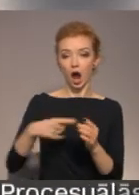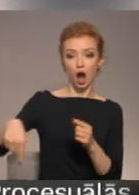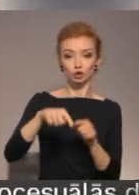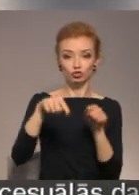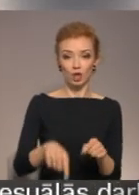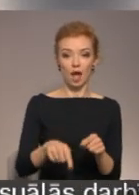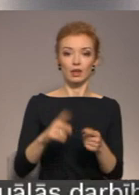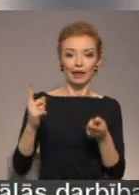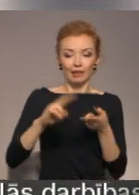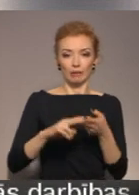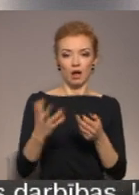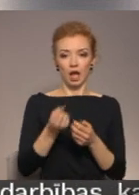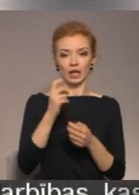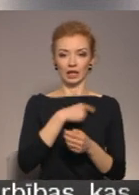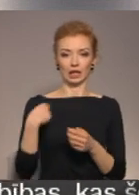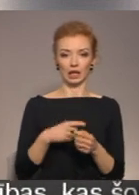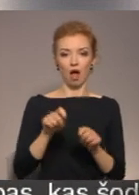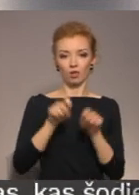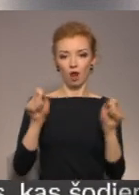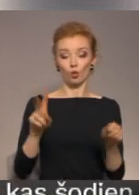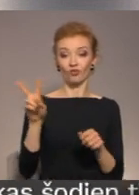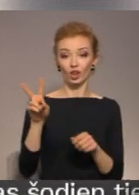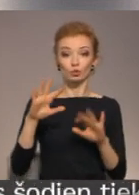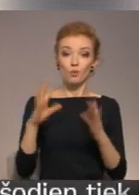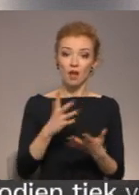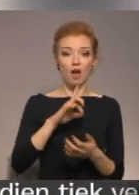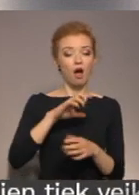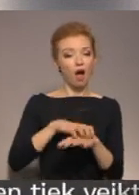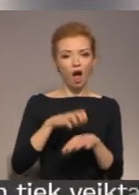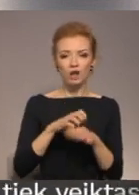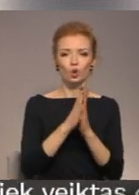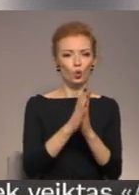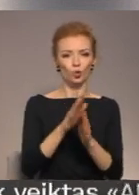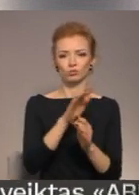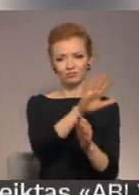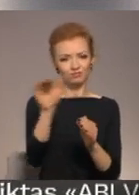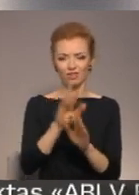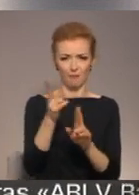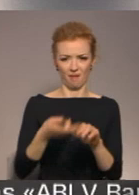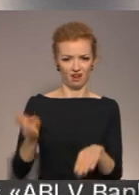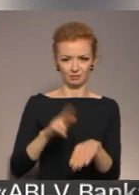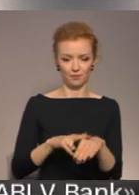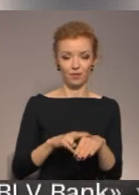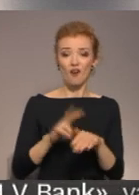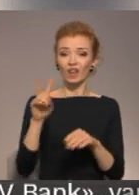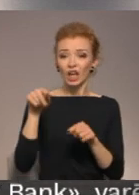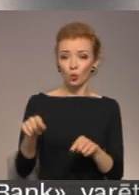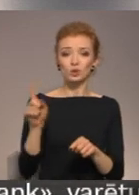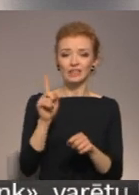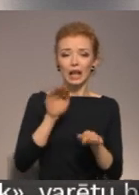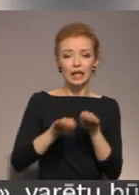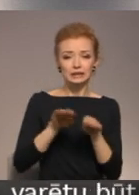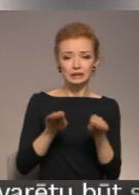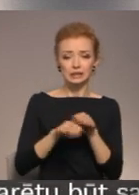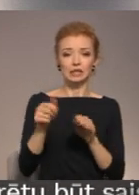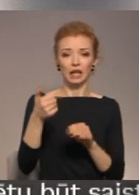inficētos ar ķīnā atklāto koronavīrusu, taču ārstēcina nepārspīlēt. Konervīrus savā ziņā ir līdzīgs gripai